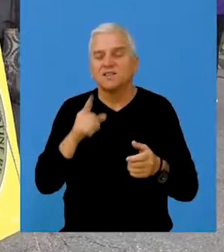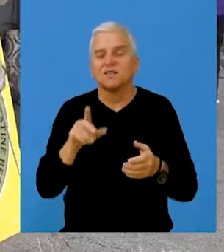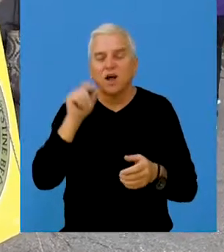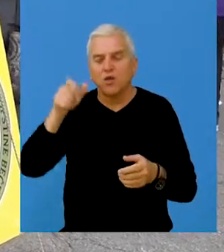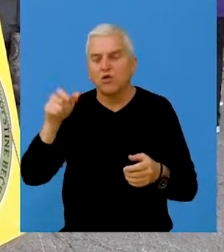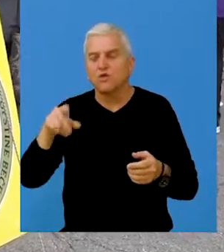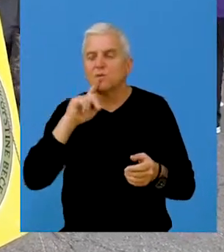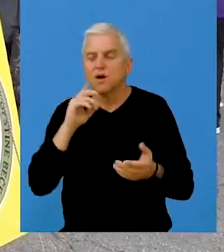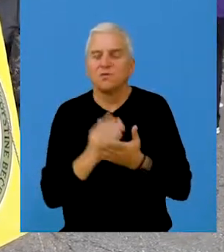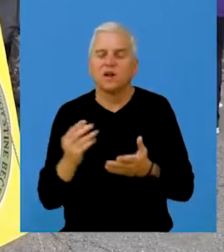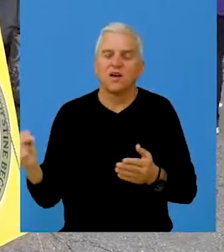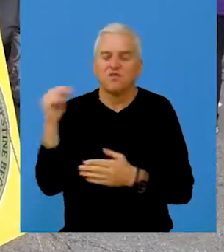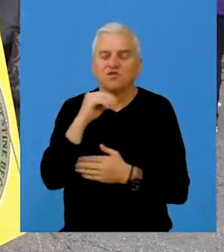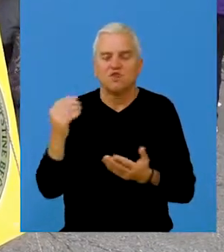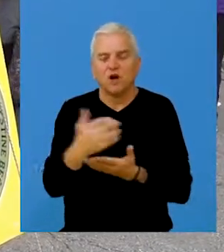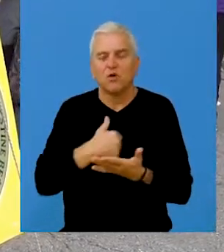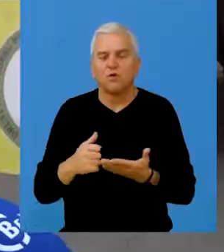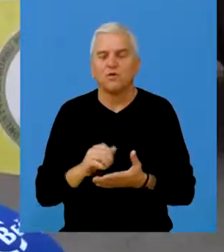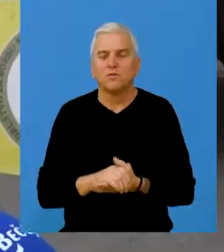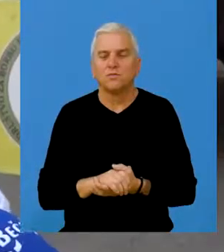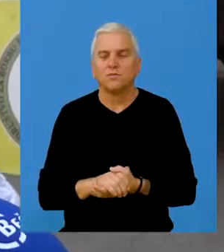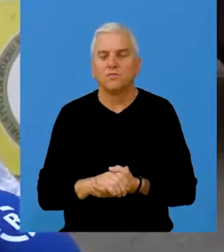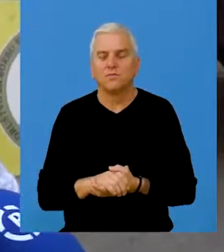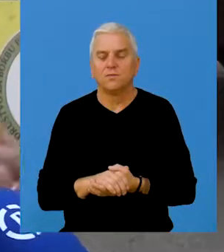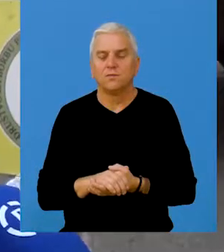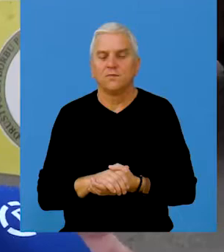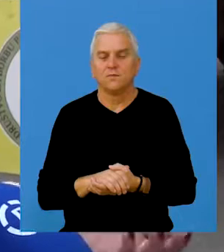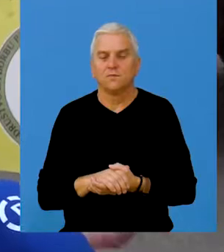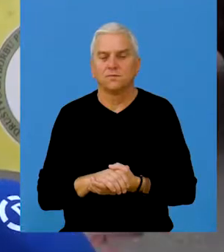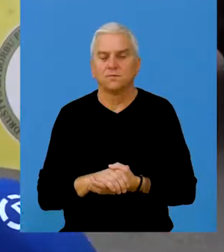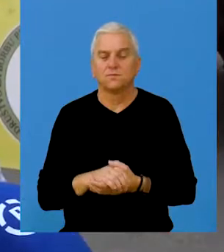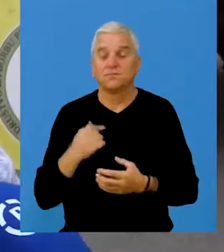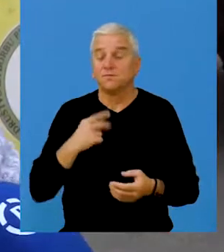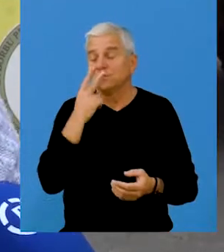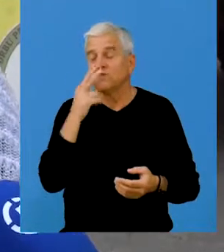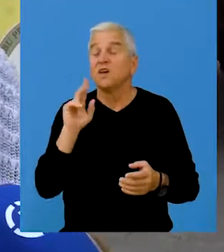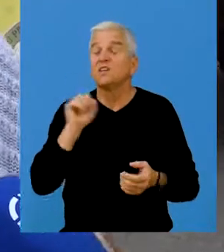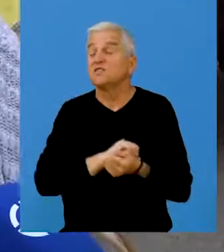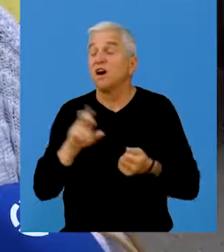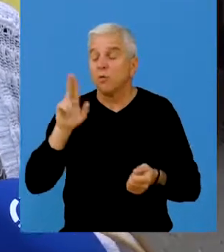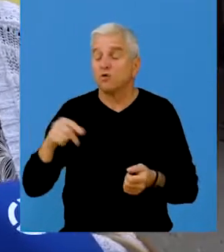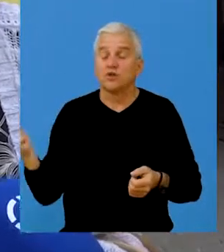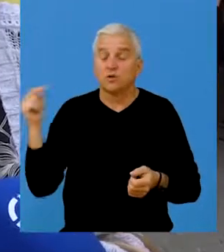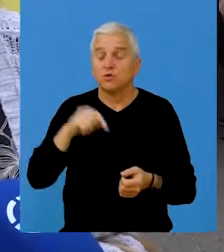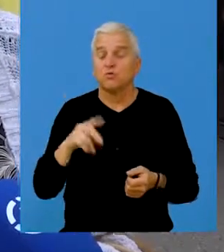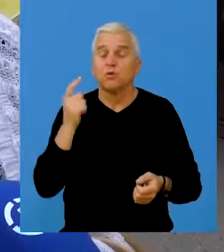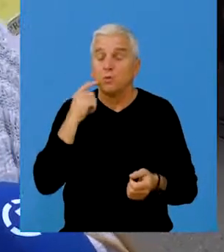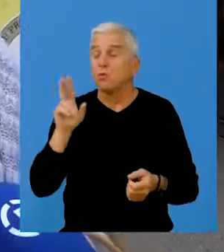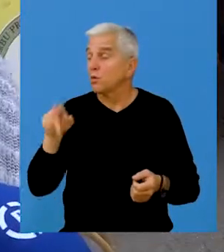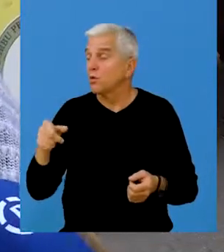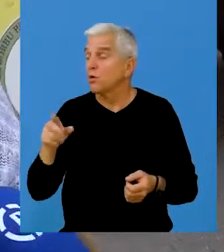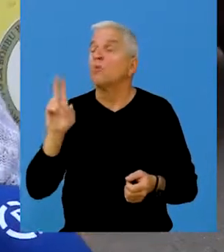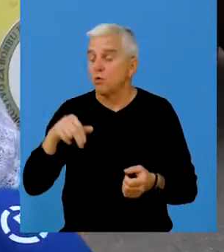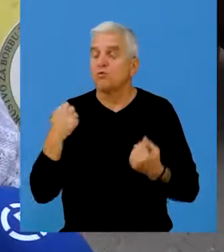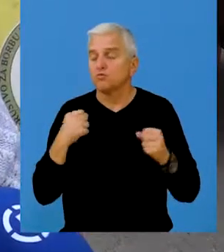sugrađenima je i više nego korisna i značajna. Ja pitam, rekao je li ovo može ovako svako da dođe? Kažem može. Pa dobro,